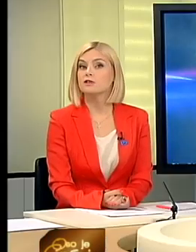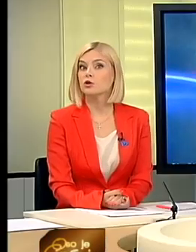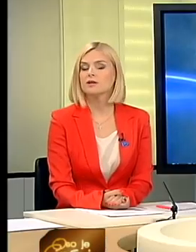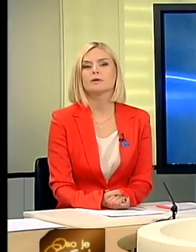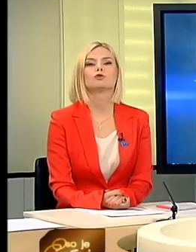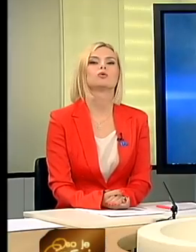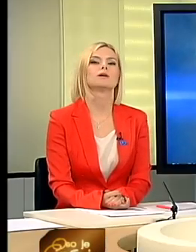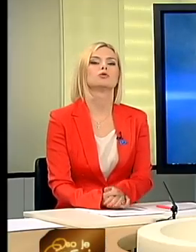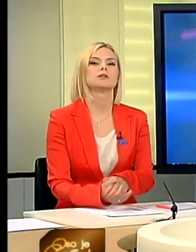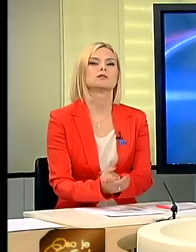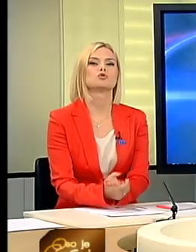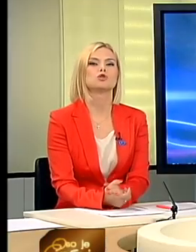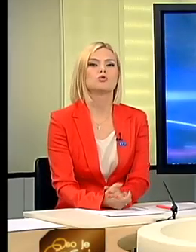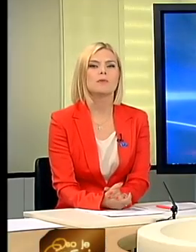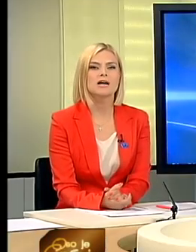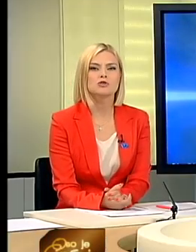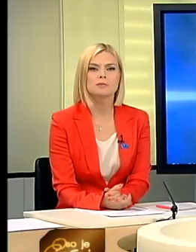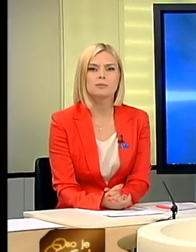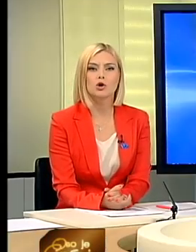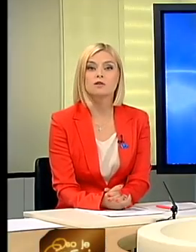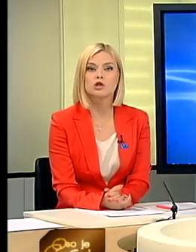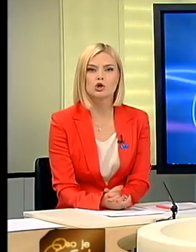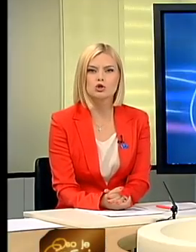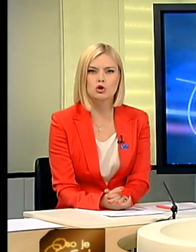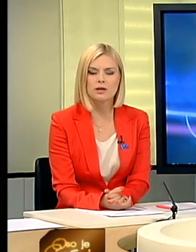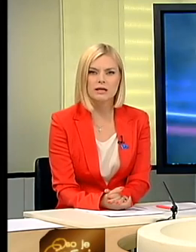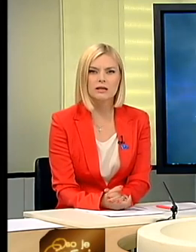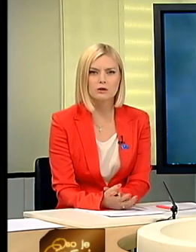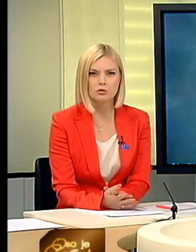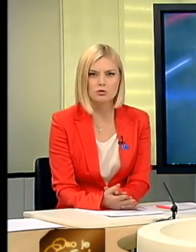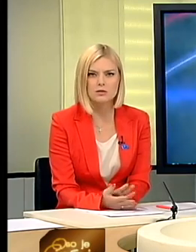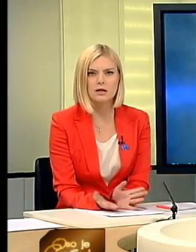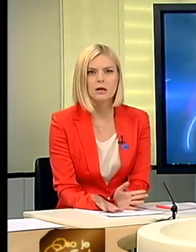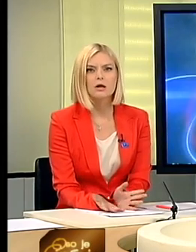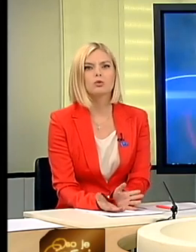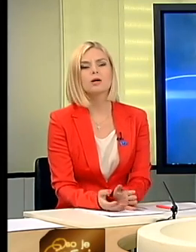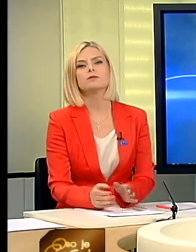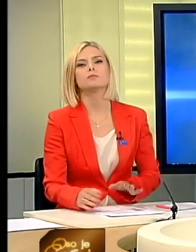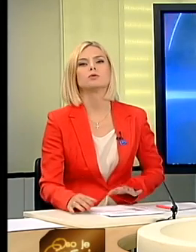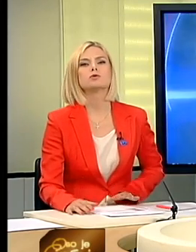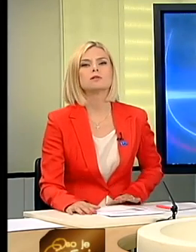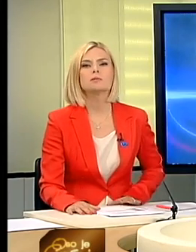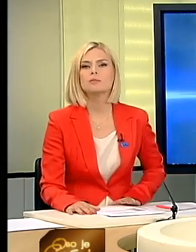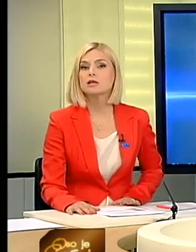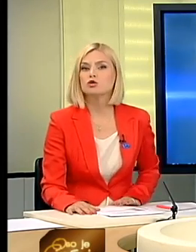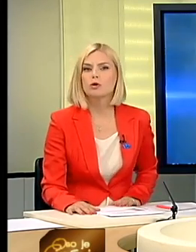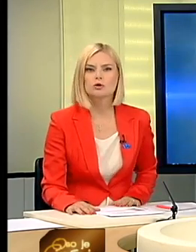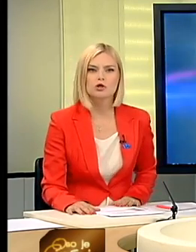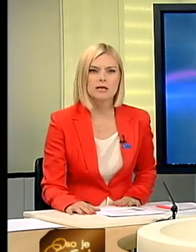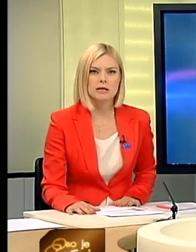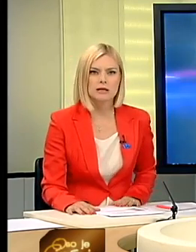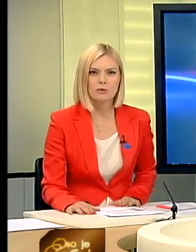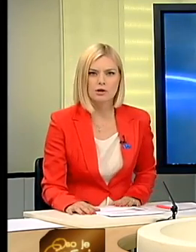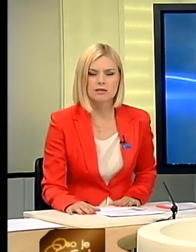Visoke temperature i dugotrajna suša u Mačvi prepolovit će rod soje i kukuruza. U takvim uslovima biljke su